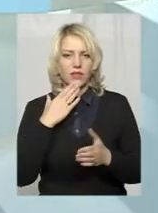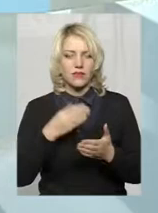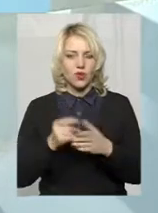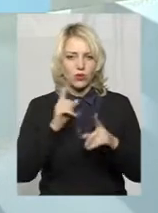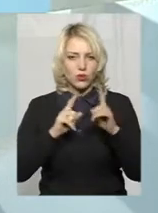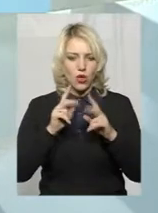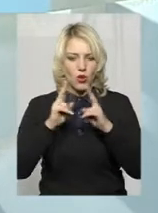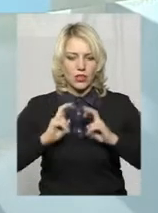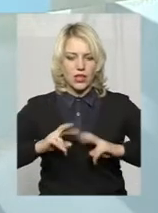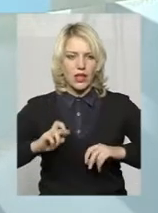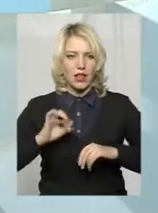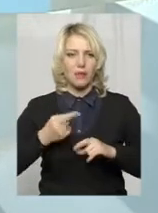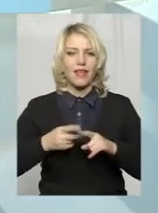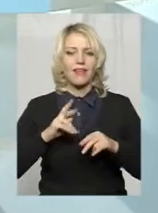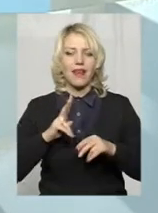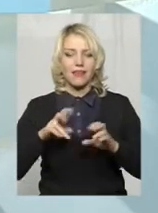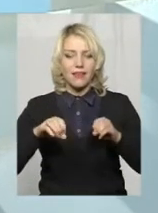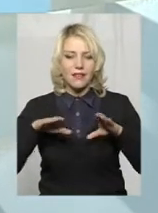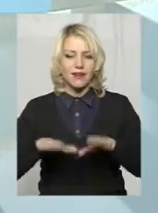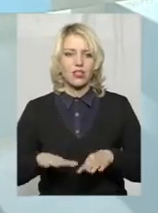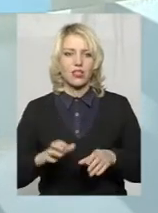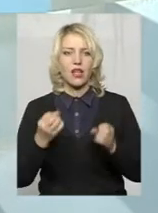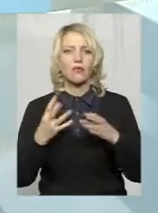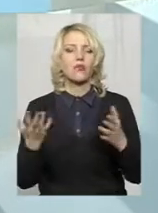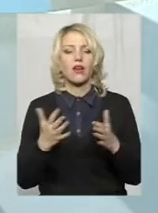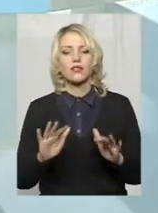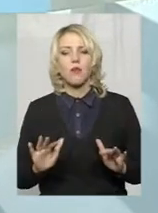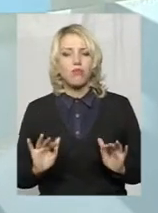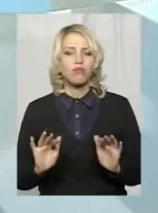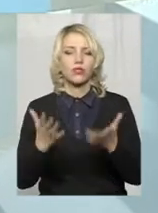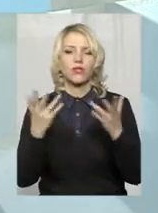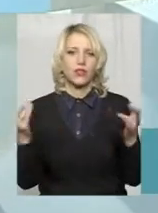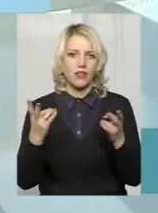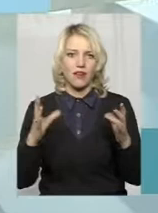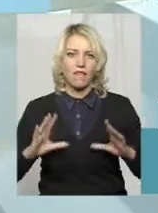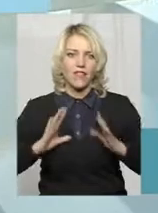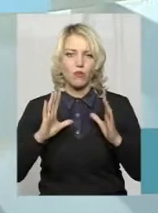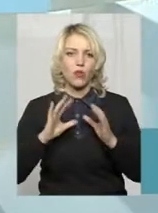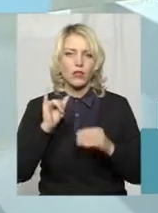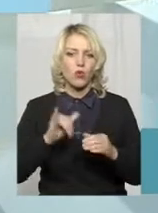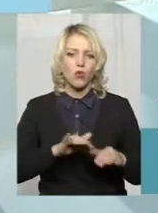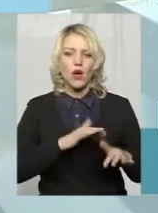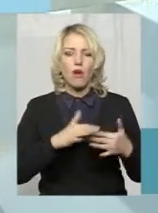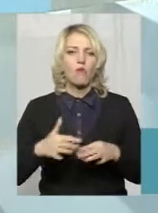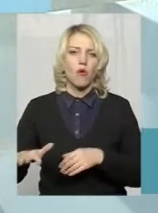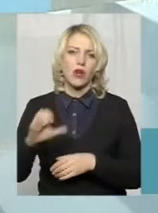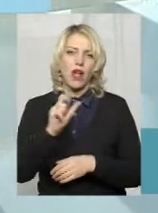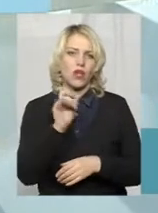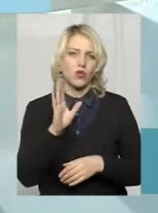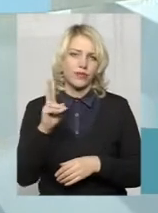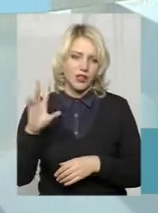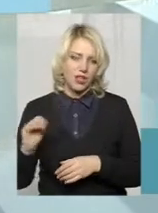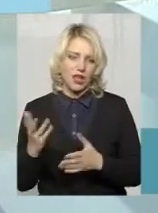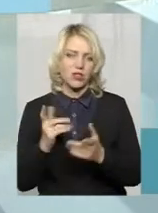розглядала би вже це як рішення, а не просто як там якусь подію, яка сталася в Азовському морі і конфліктну ситуацію.